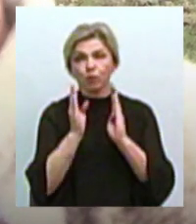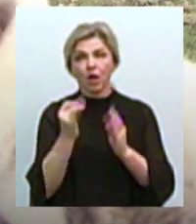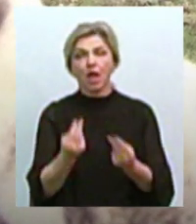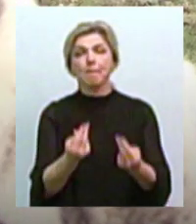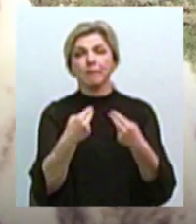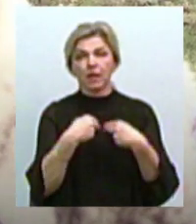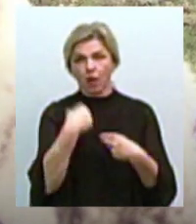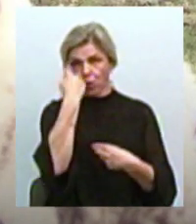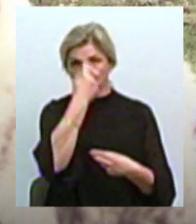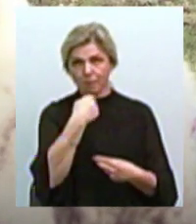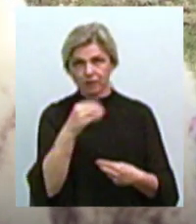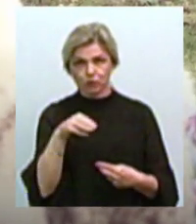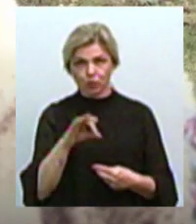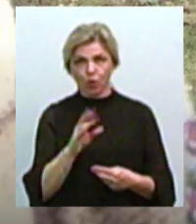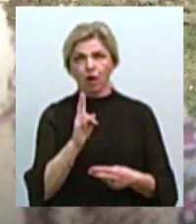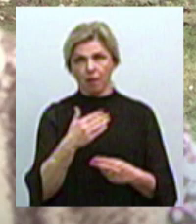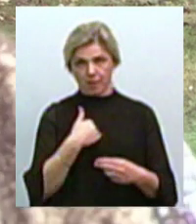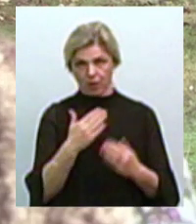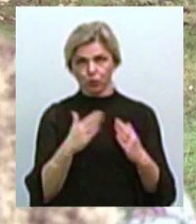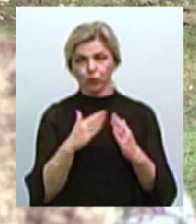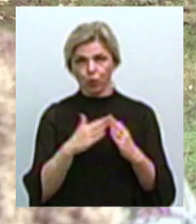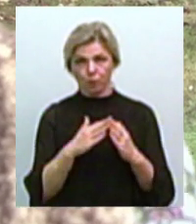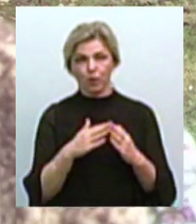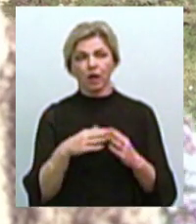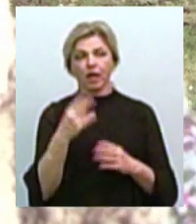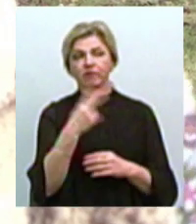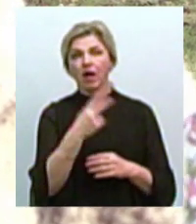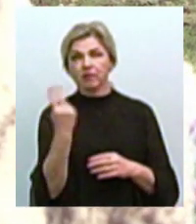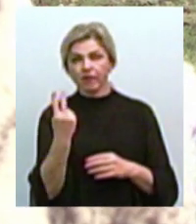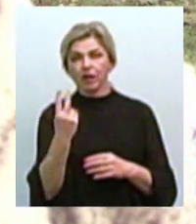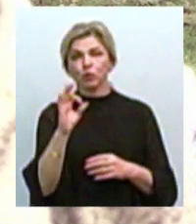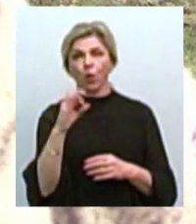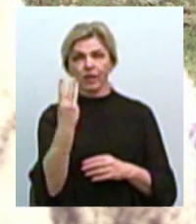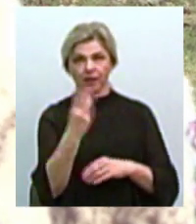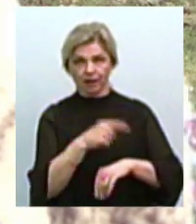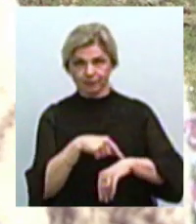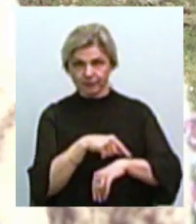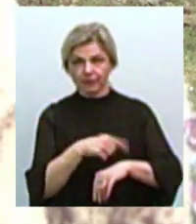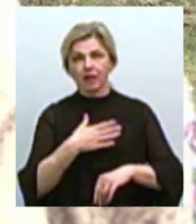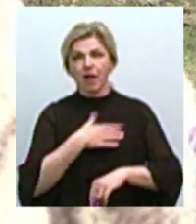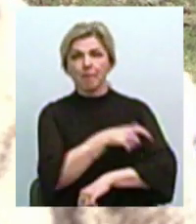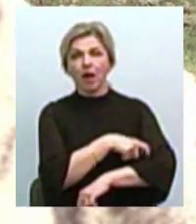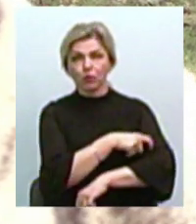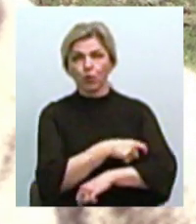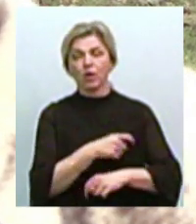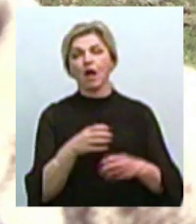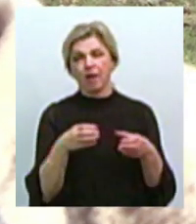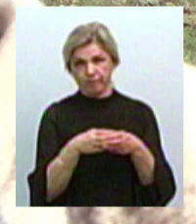особисто до мене додому вже в 22.03. От наш патрульний наряд Вітовського